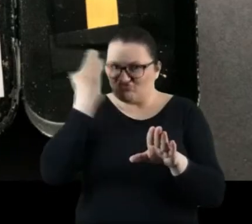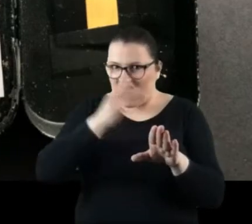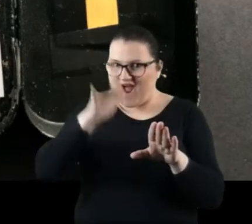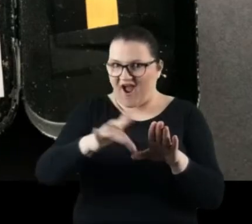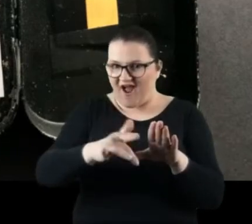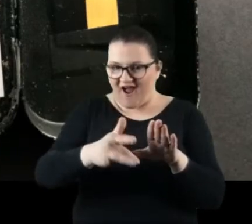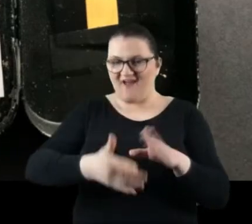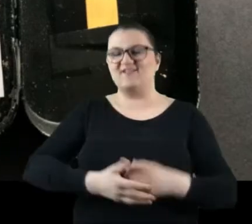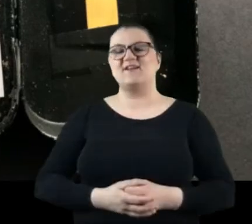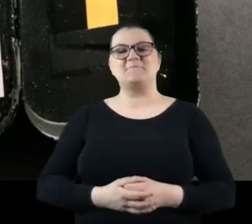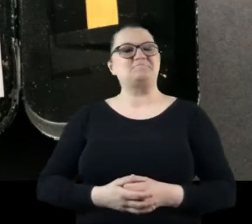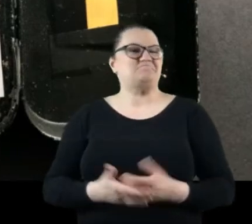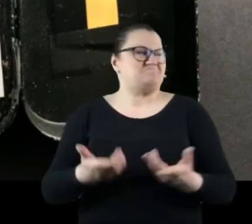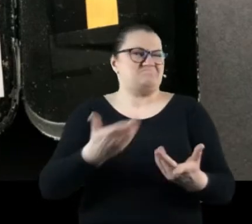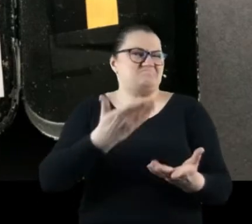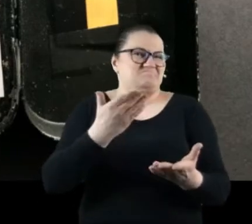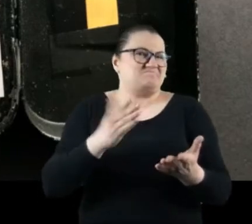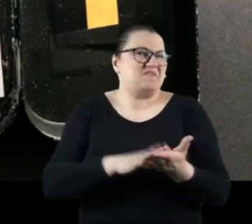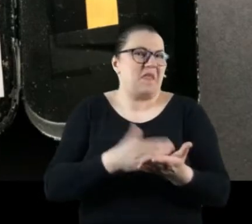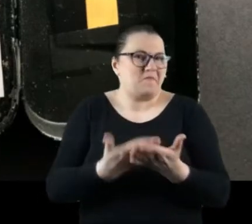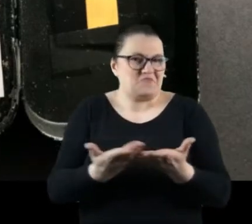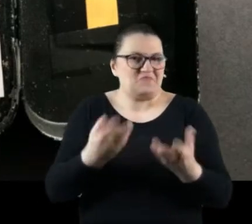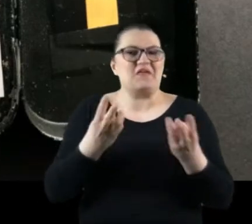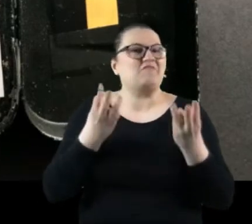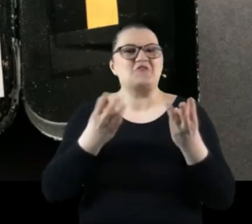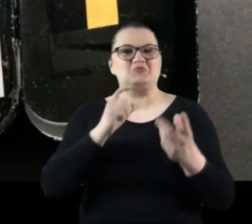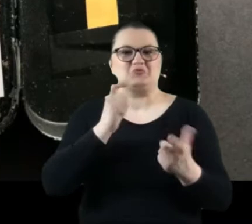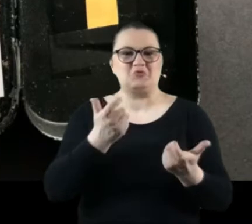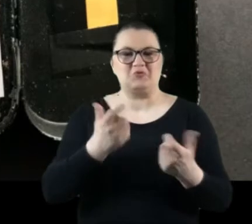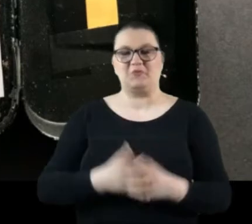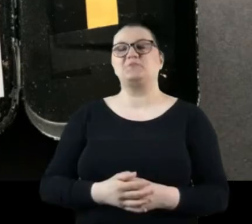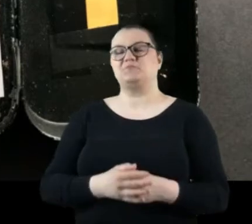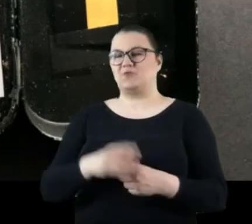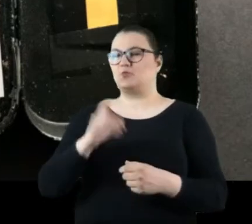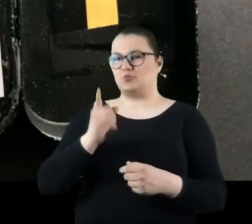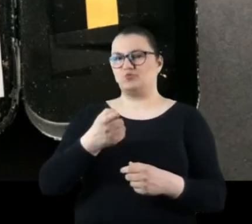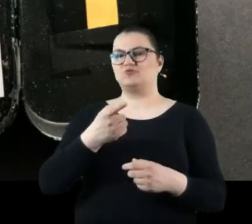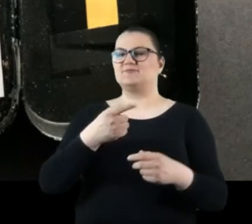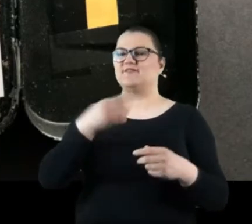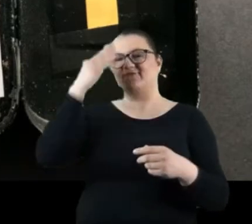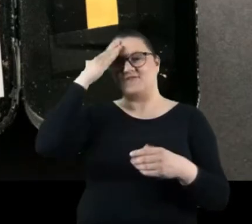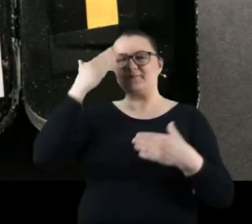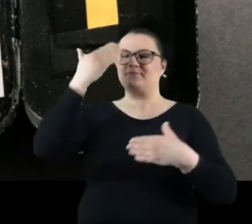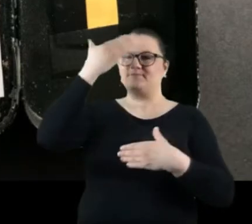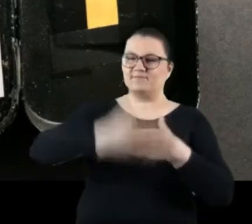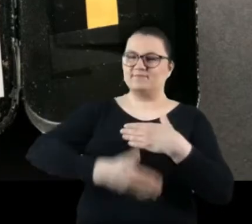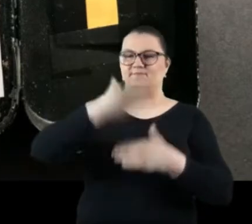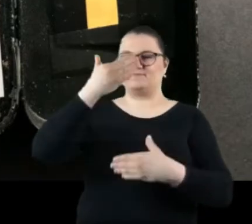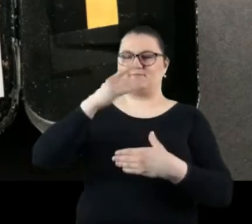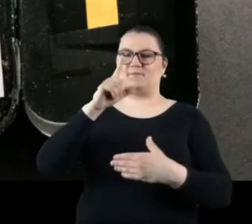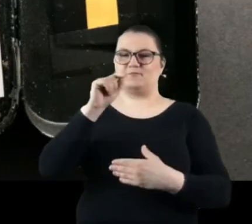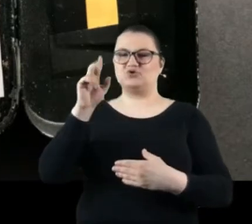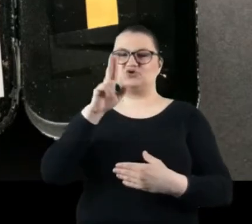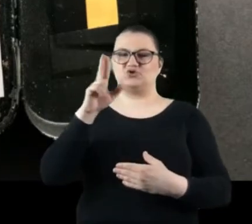Co tutaj jest najważniejszym aspektem? Musimy znać przesłonę naszej kamery obskury,